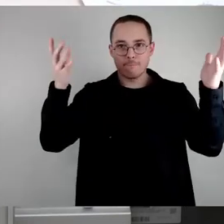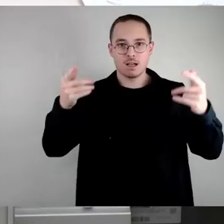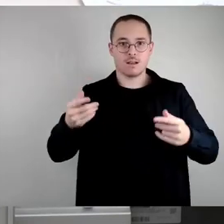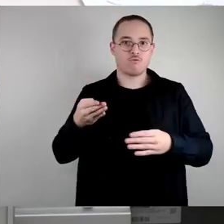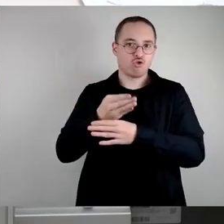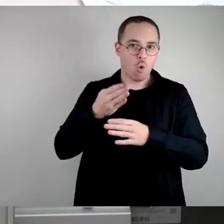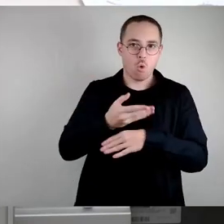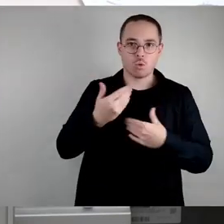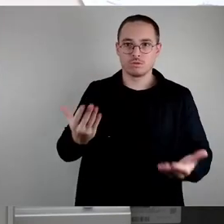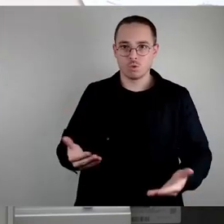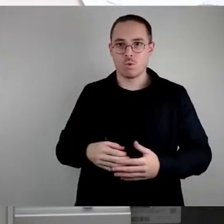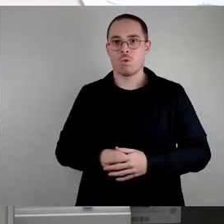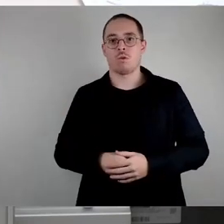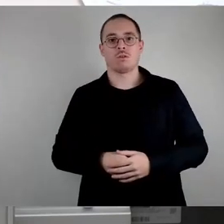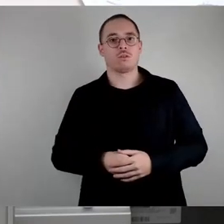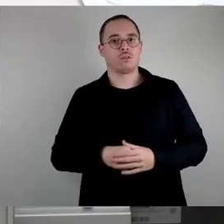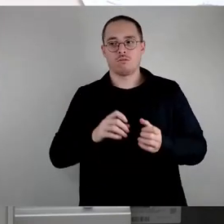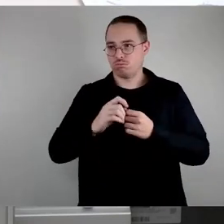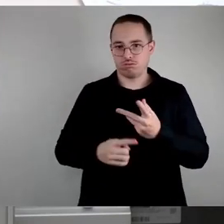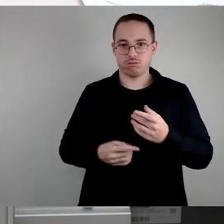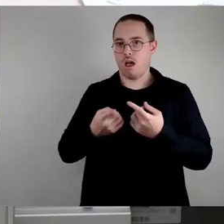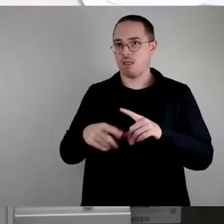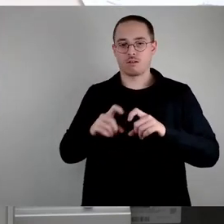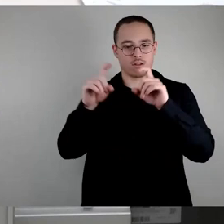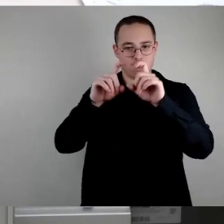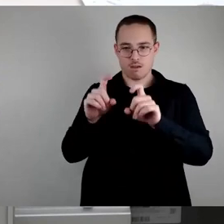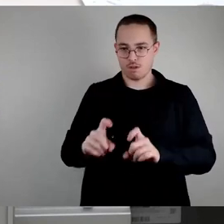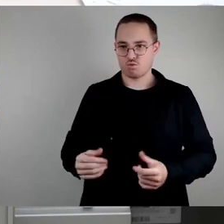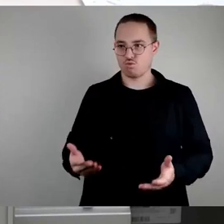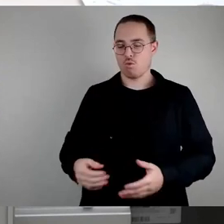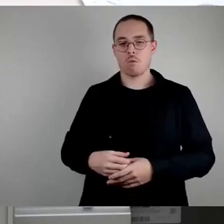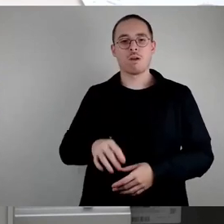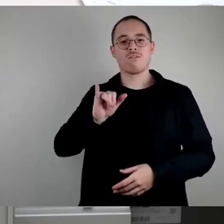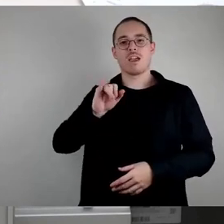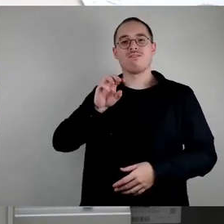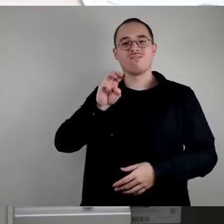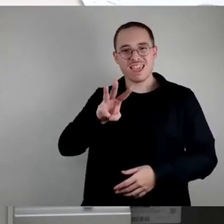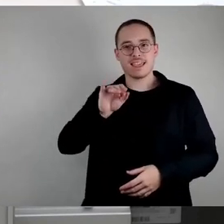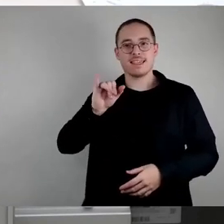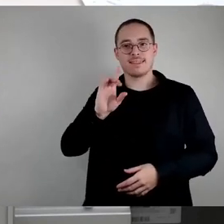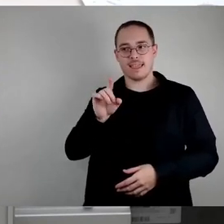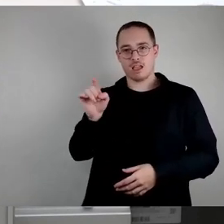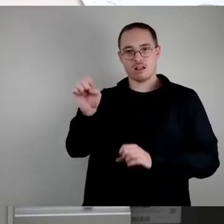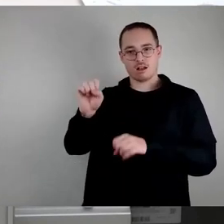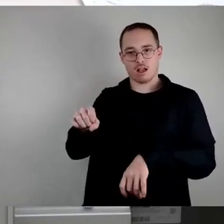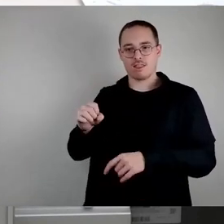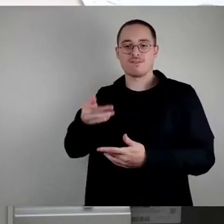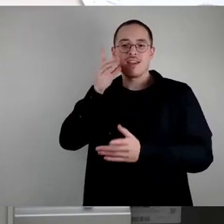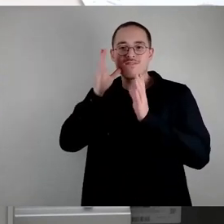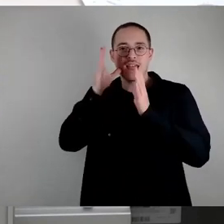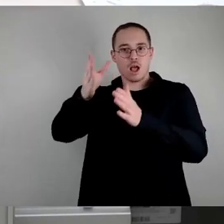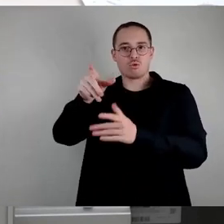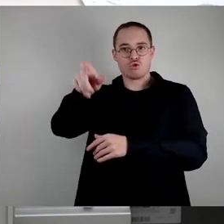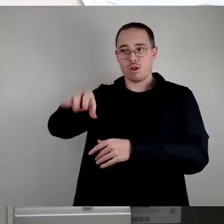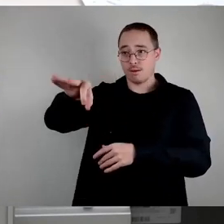wenn sie über solche Dinge, über Vertrauensleute, die auch gewählt sind, legitimiert sind, Dinge in die Häuser vor Ort verlegen kann